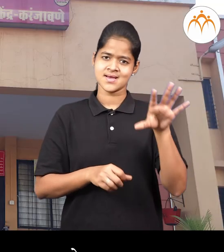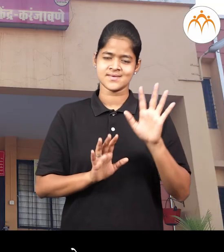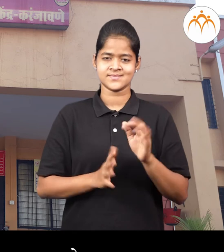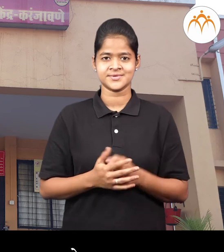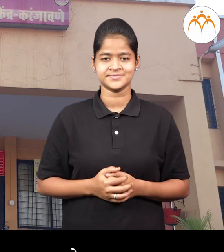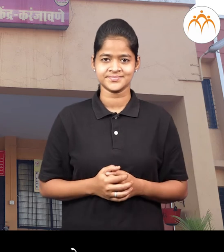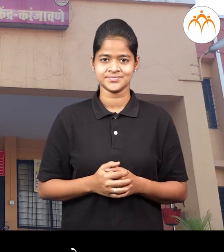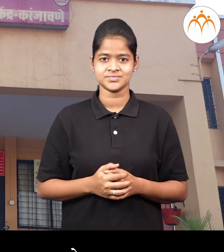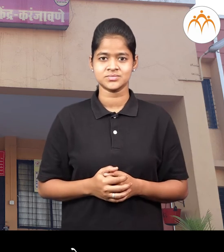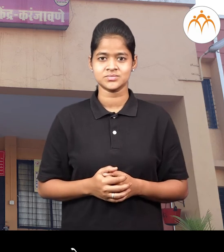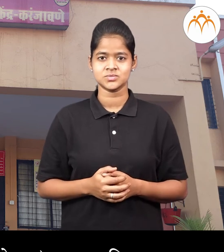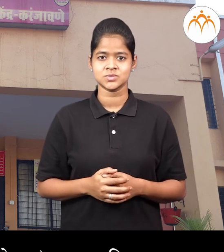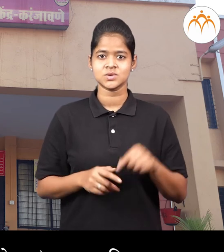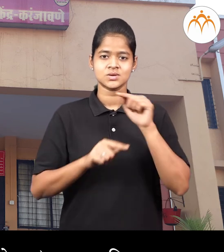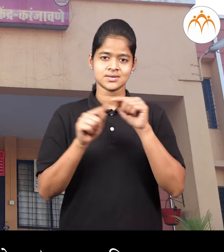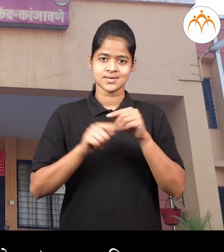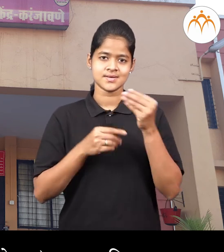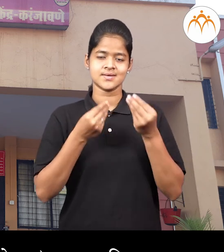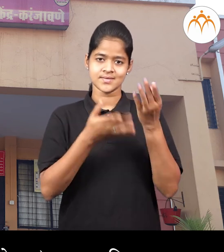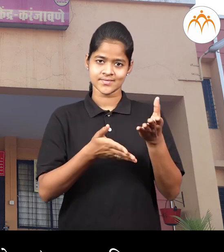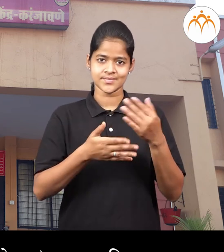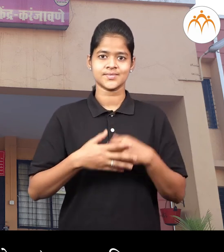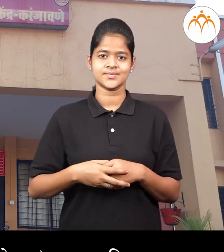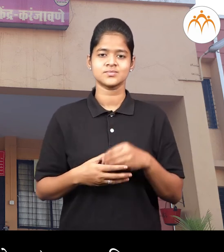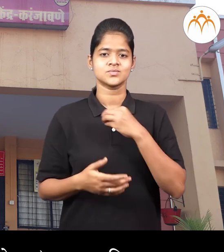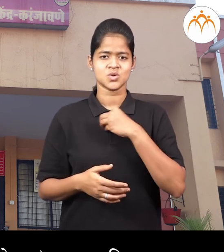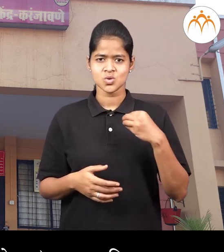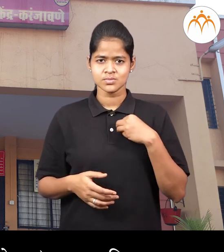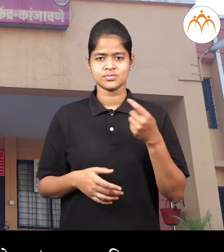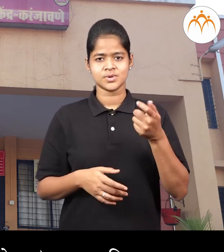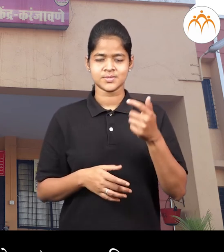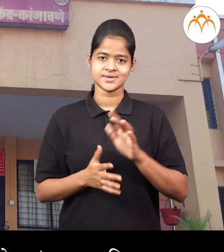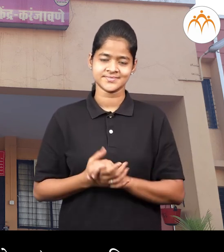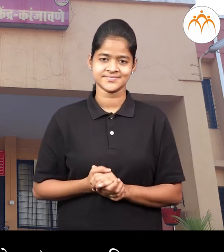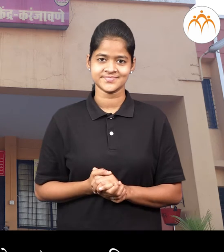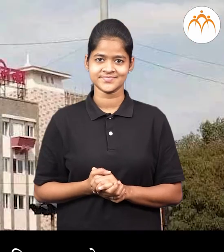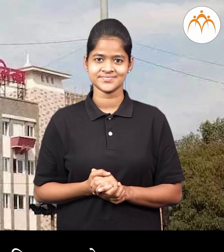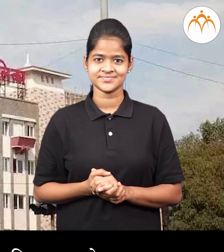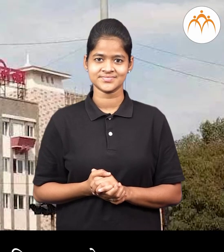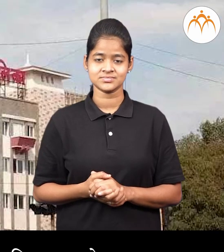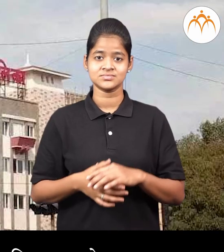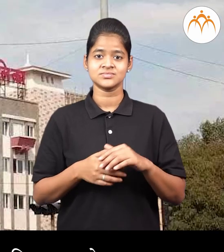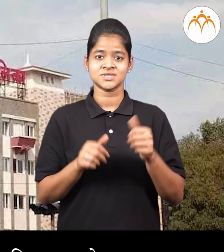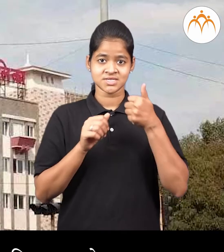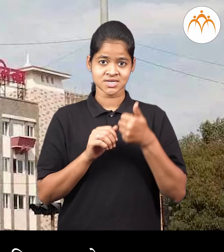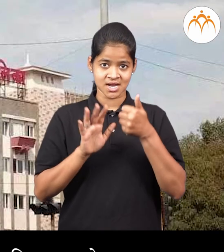रुग्णाले आसते, तेथे सवलतीचा दरात उपचार मिलतात, सहा,